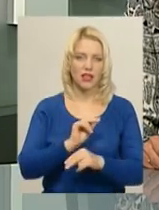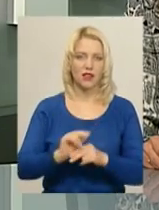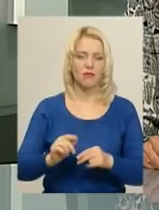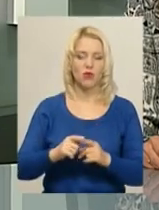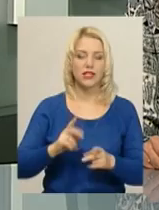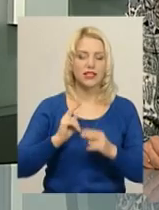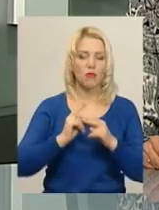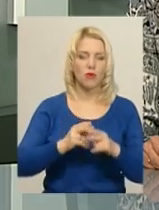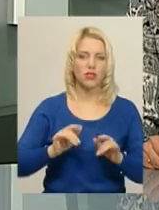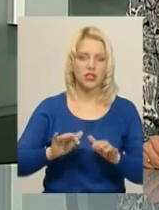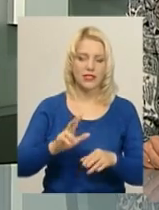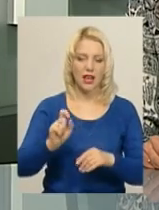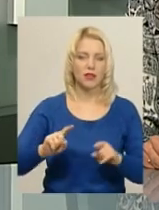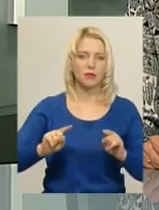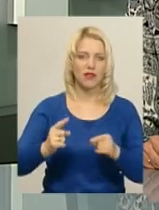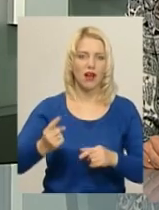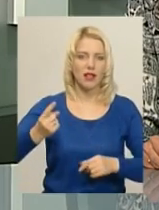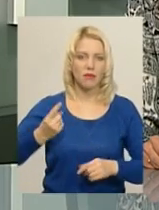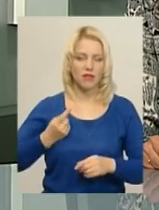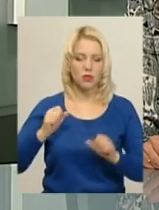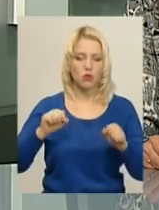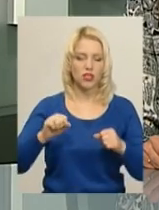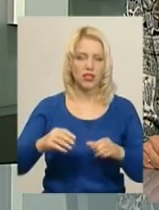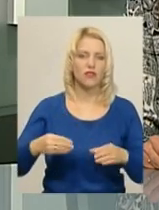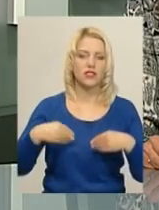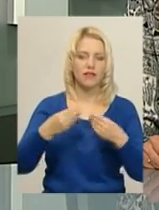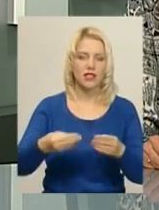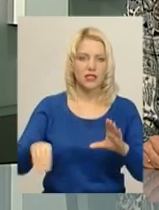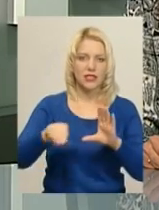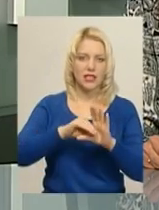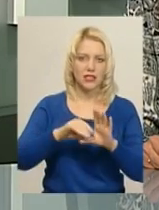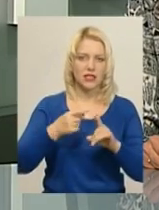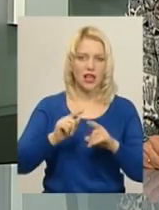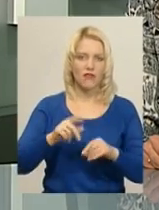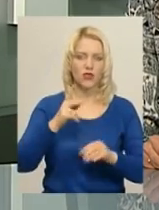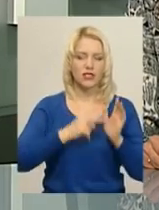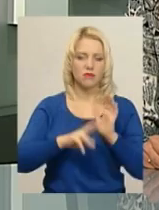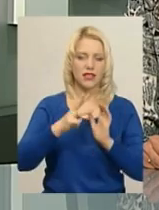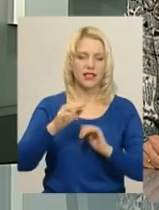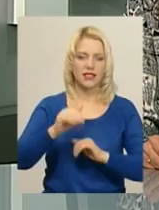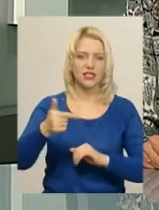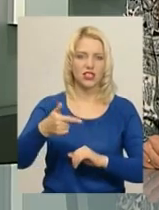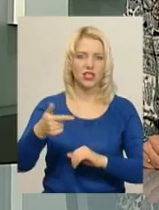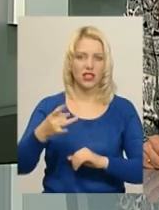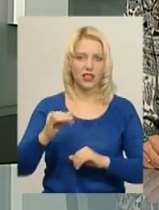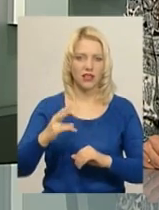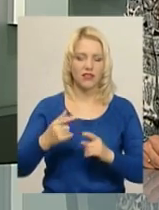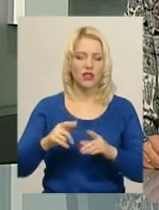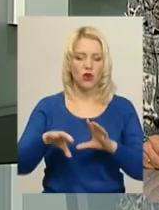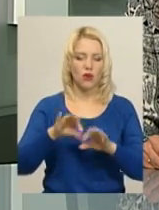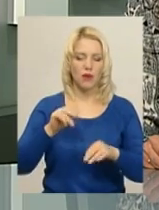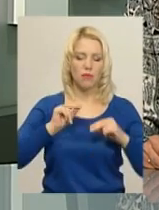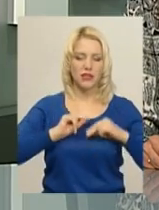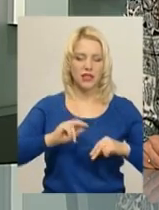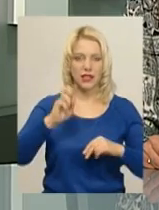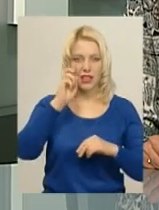Запобіжний захід у вигляді тримання під вартою із можливістю внесення застави у сумі 73 тисячі гривень обрали працівнику Держгеокадастру,